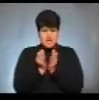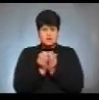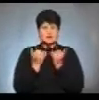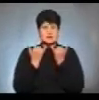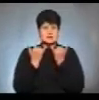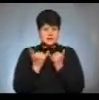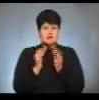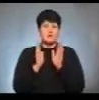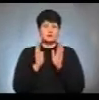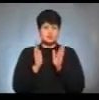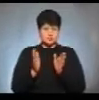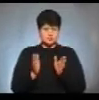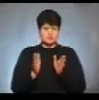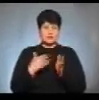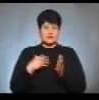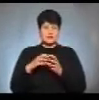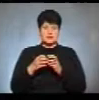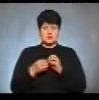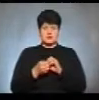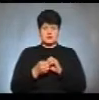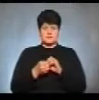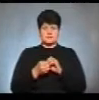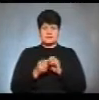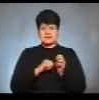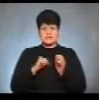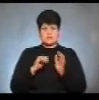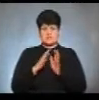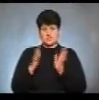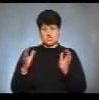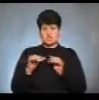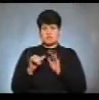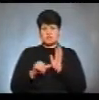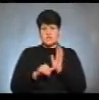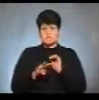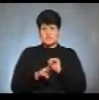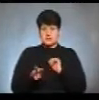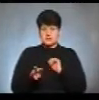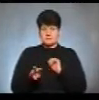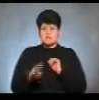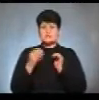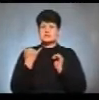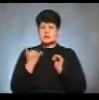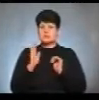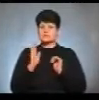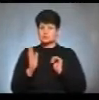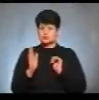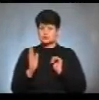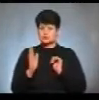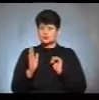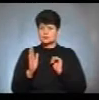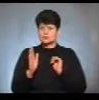зараз мій результат – найбільш 16 метрів. І зараз буду йти